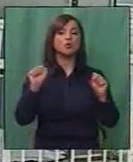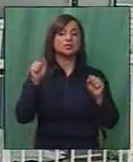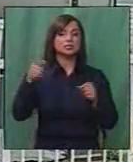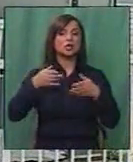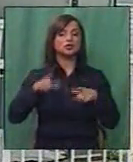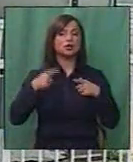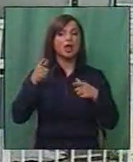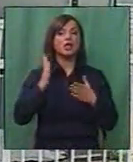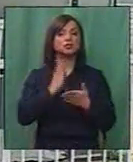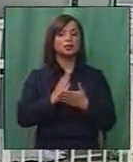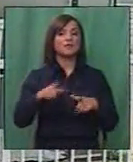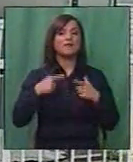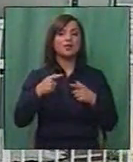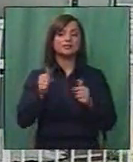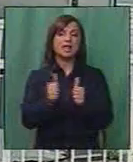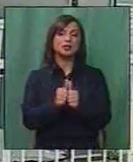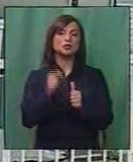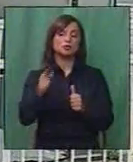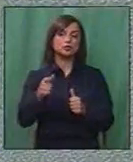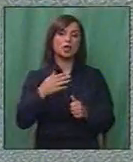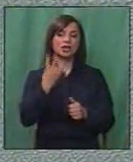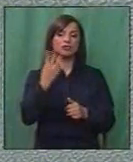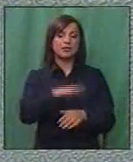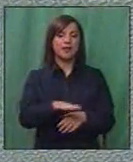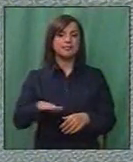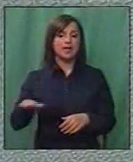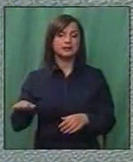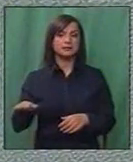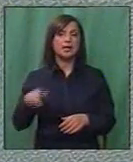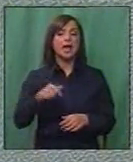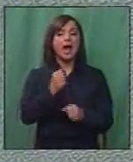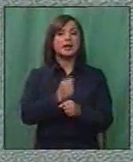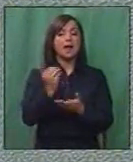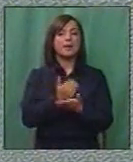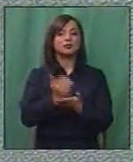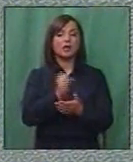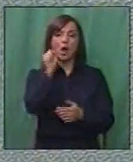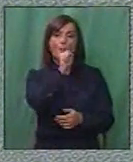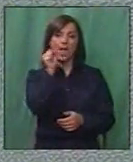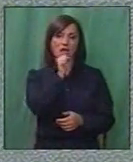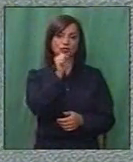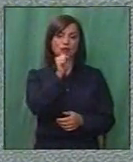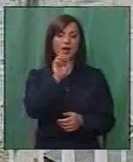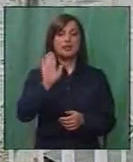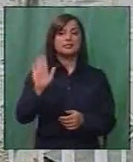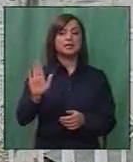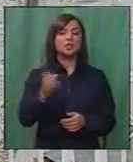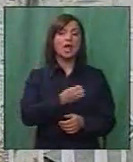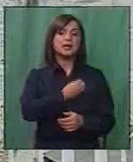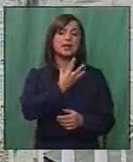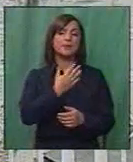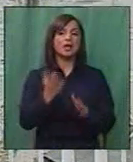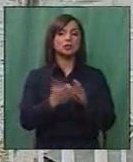државијанка, живеела во вомбрачна заедница со своите четири деца, заработувала како пеачка. Незиното